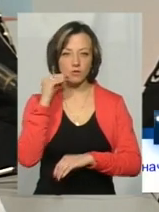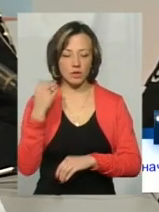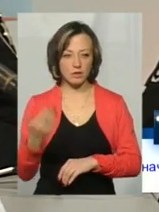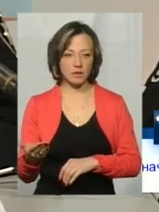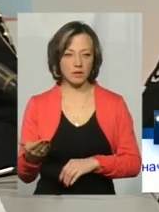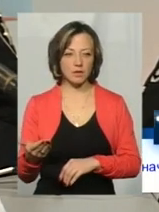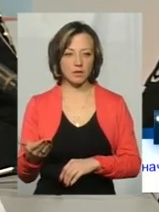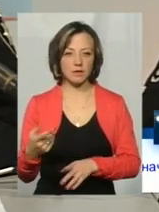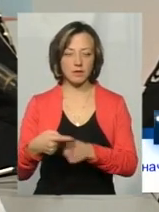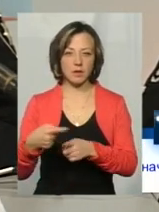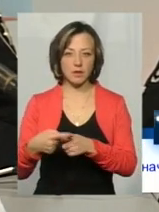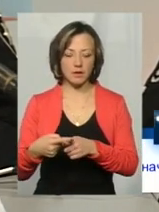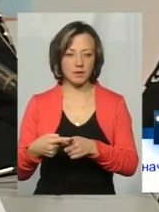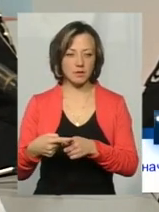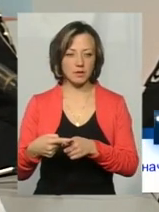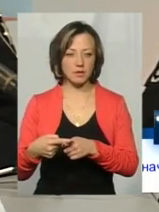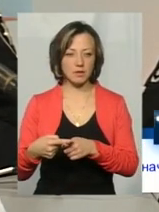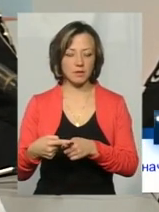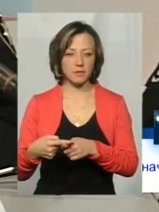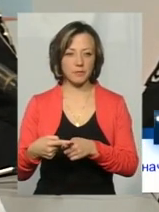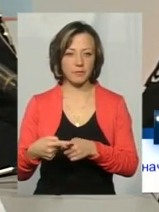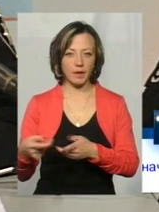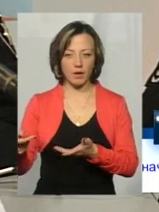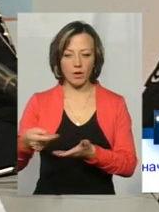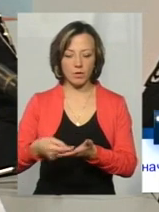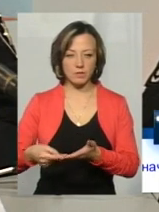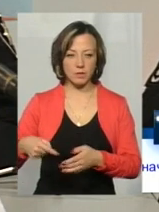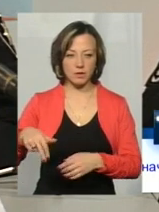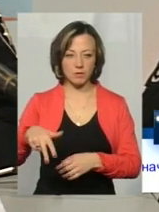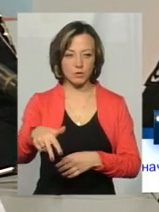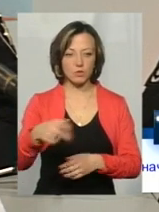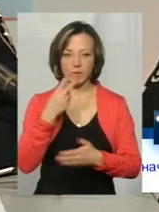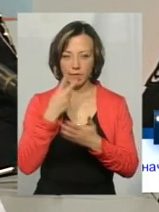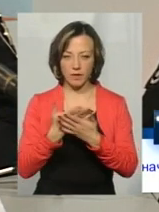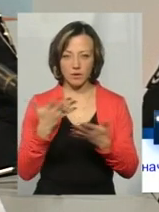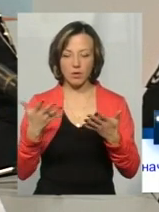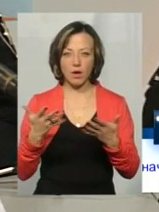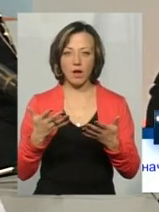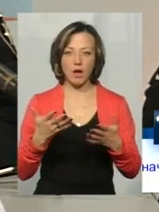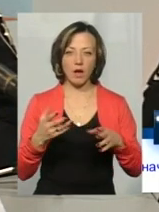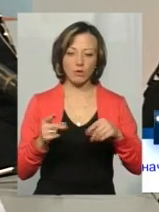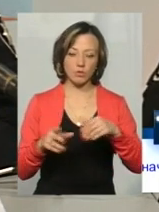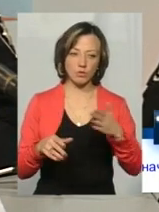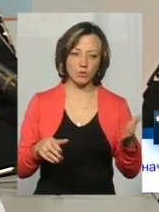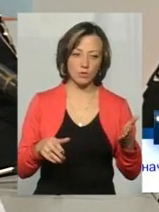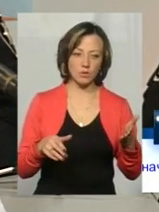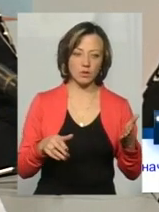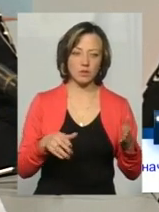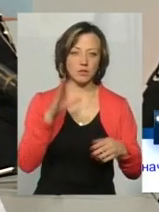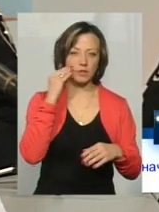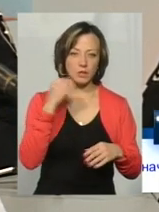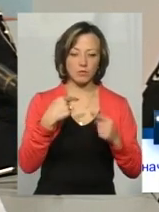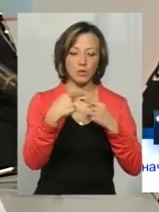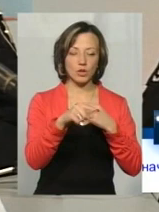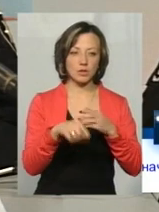якщо взяти саму перекресті, з одної сторони нанесена розмітка пішкодного переходу, з іншої сторони, за перекресті, скажімо так, з вулицю Шевченка,